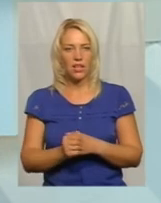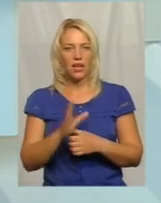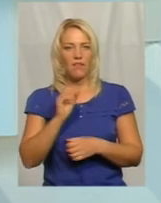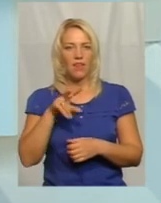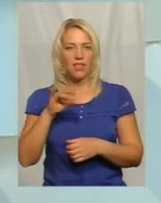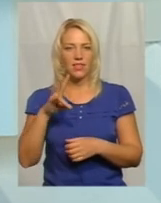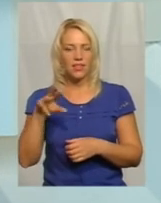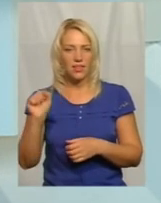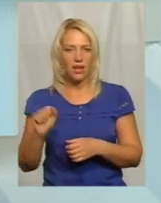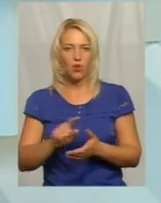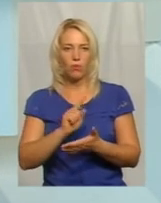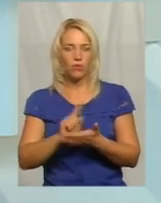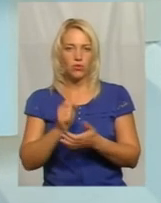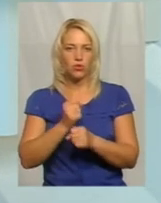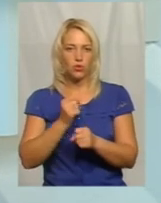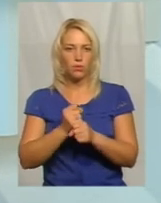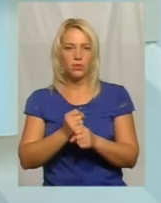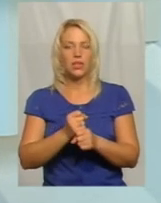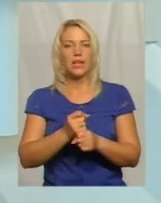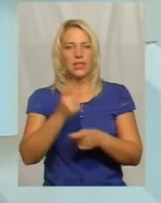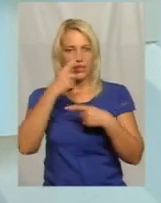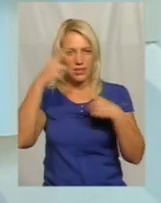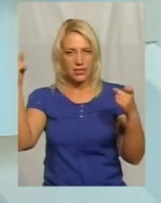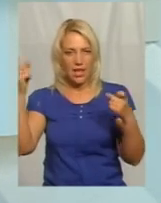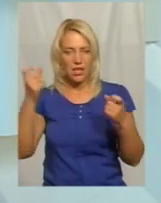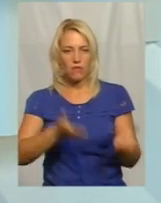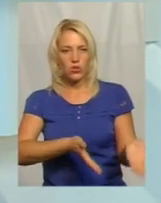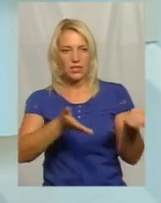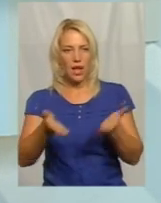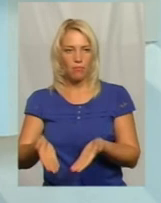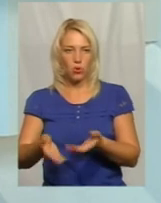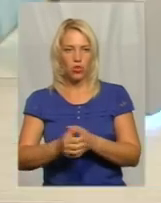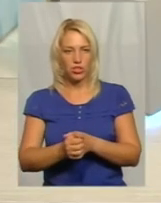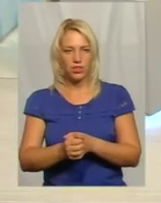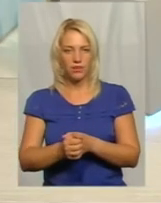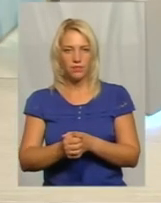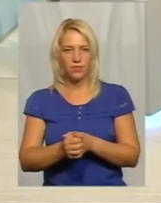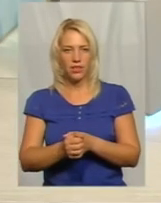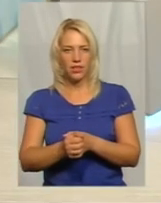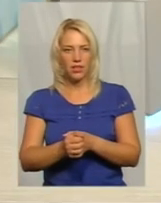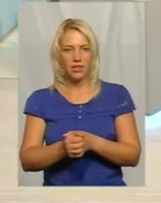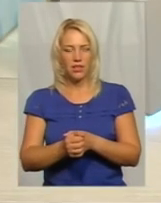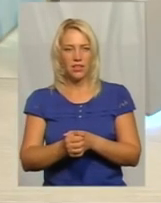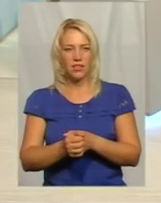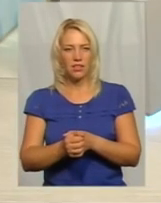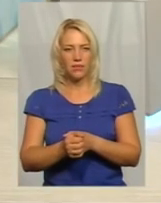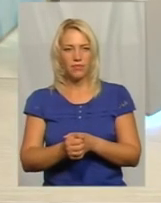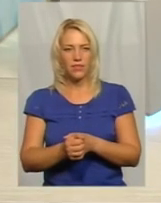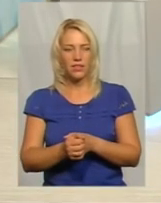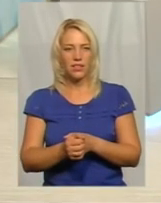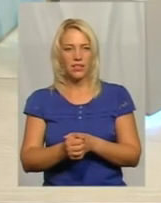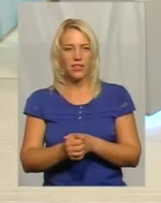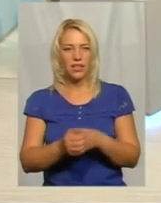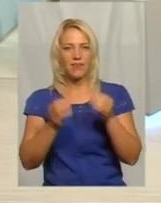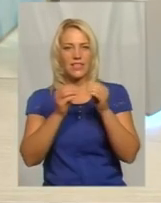обов'язково зробить заяву, зробить запрошення. Кажеться, ми розговаривали, вона говорила в 10 і в 4,